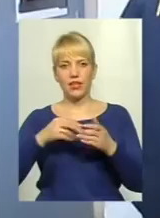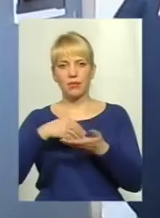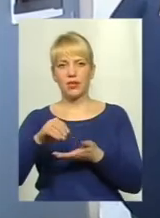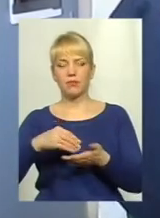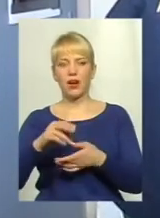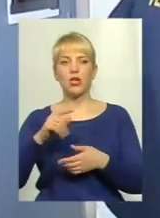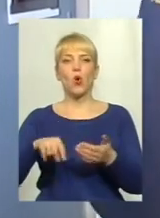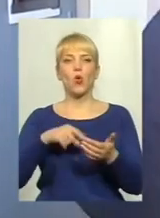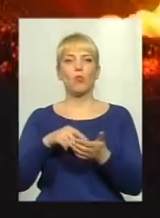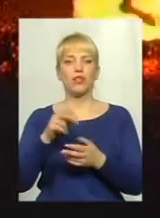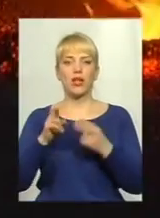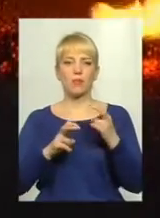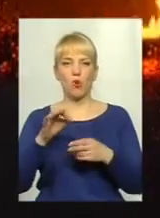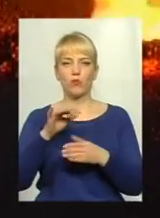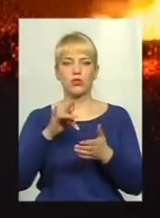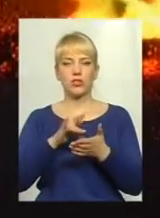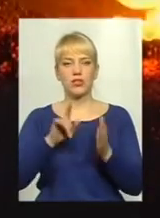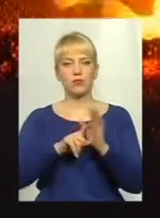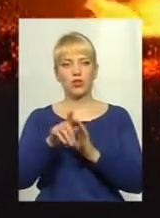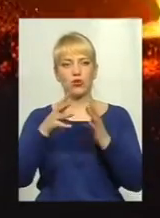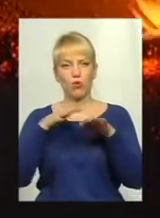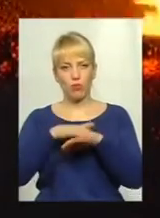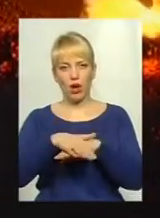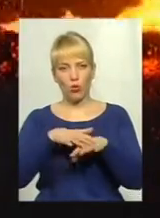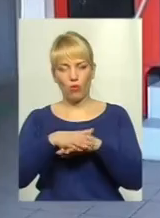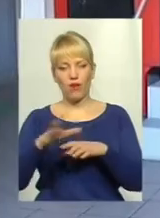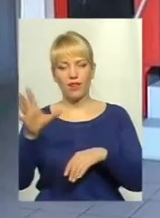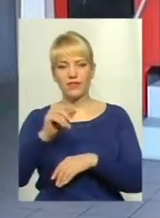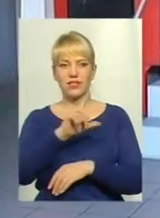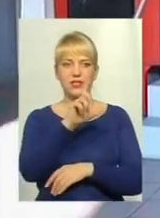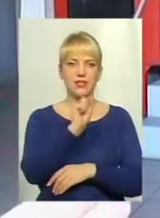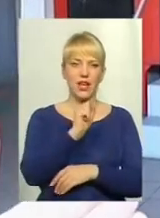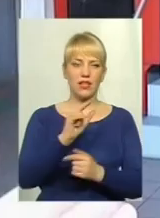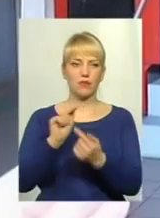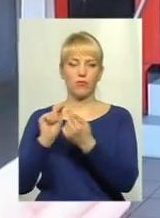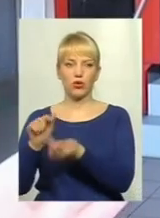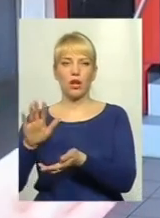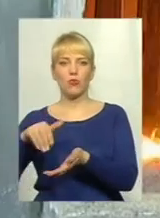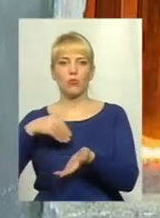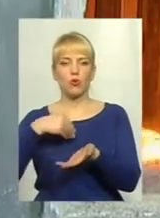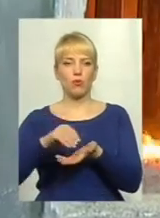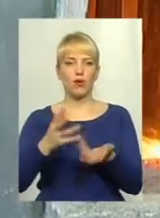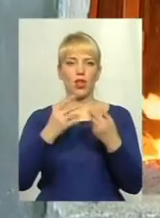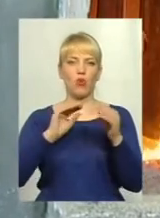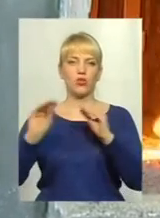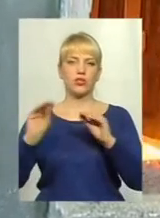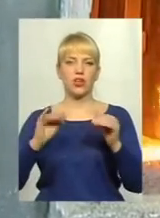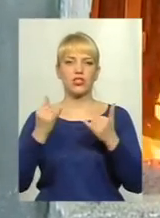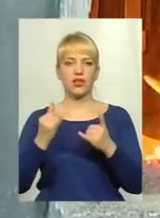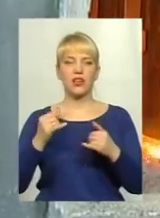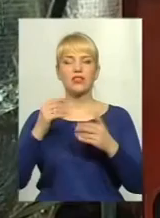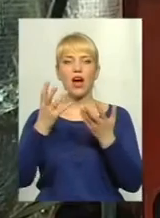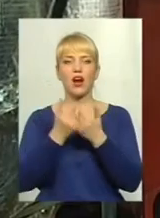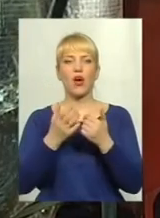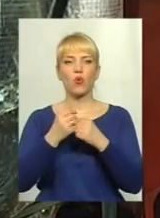підприємстві обласного центру спочатку прорахували всі за і проти, а потім закупили оснащення. Нині рахують економію